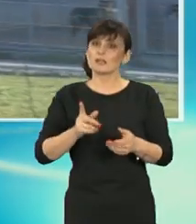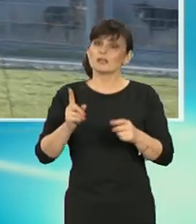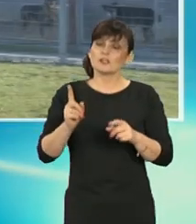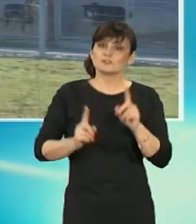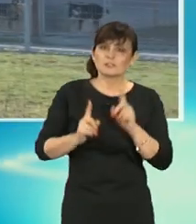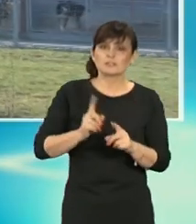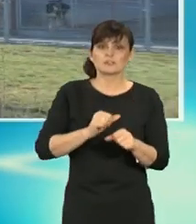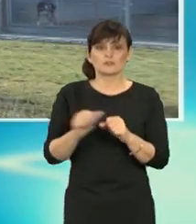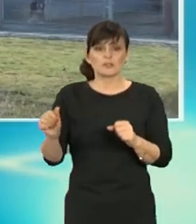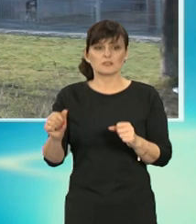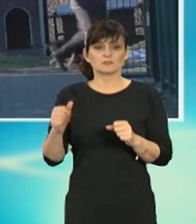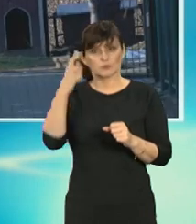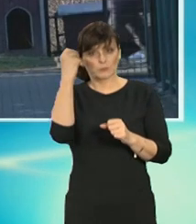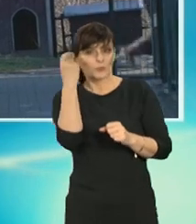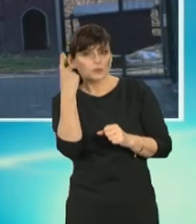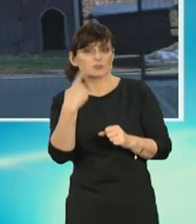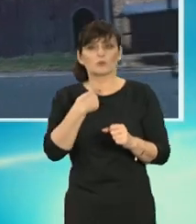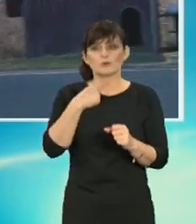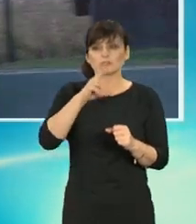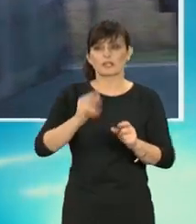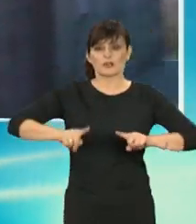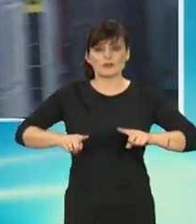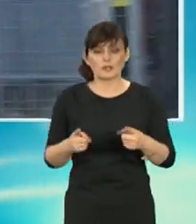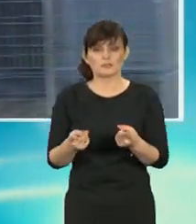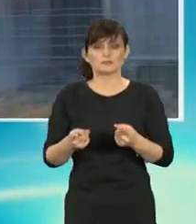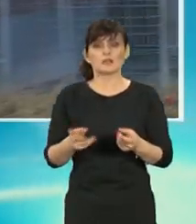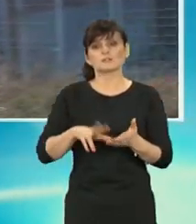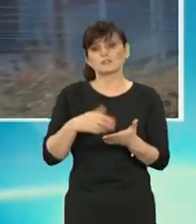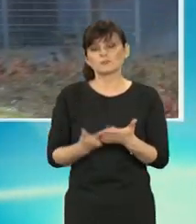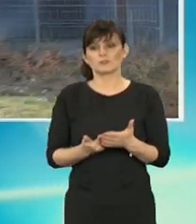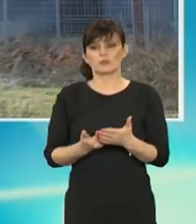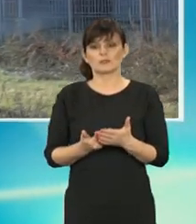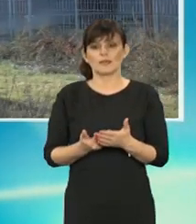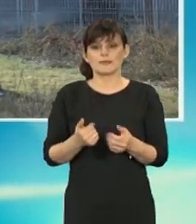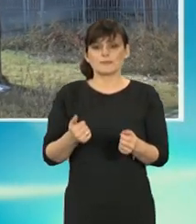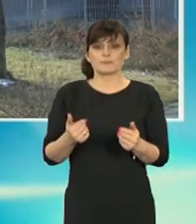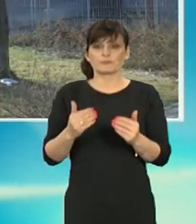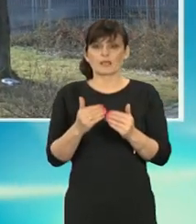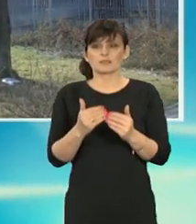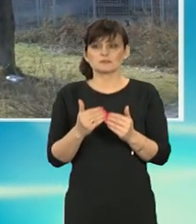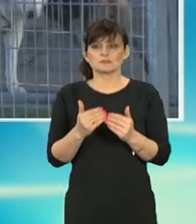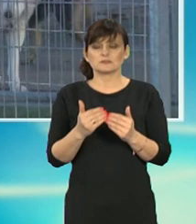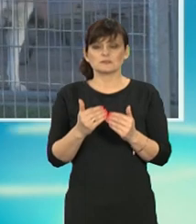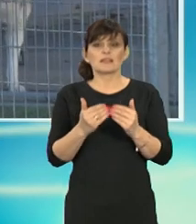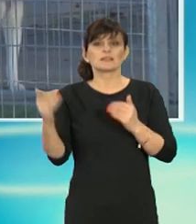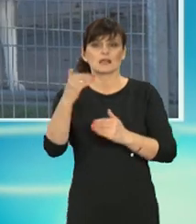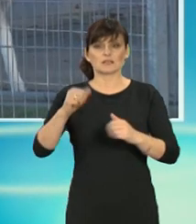pojawiają się głosy, że organizacje nadużywają, że tak powiem